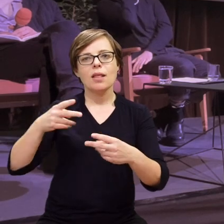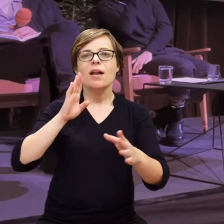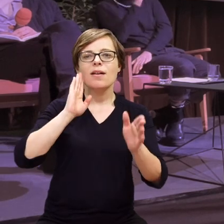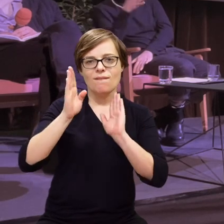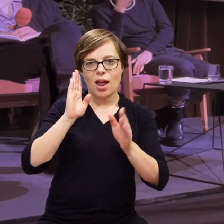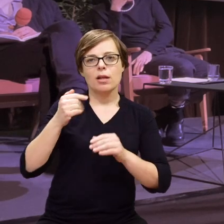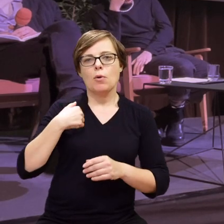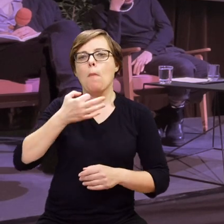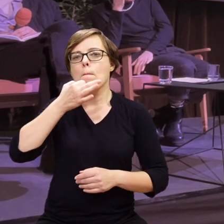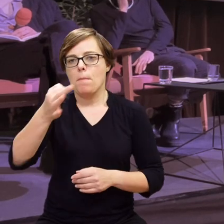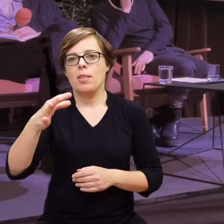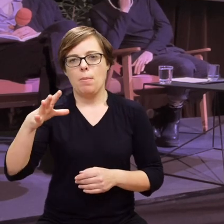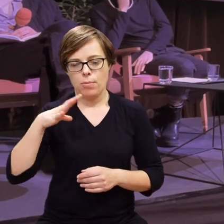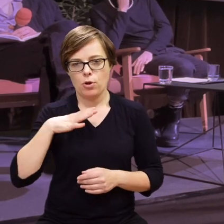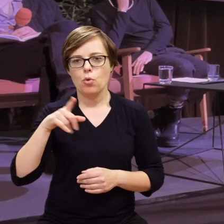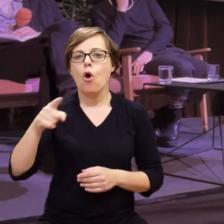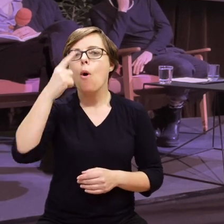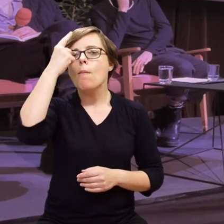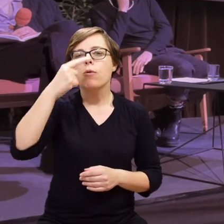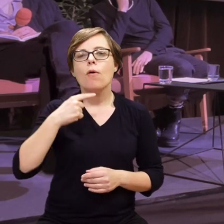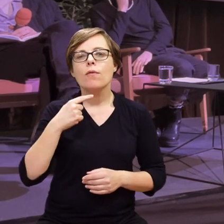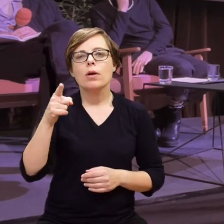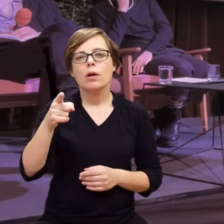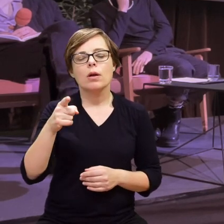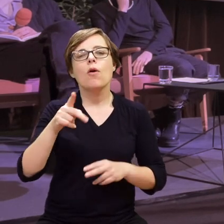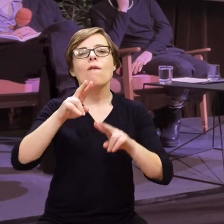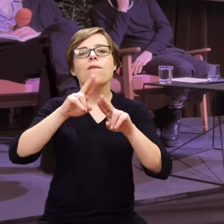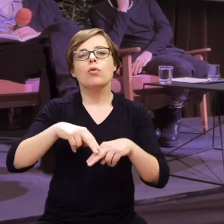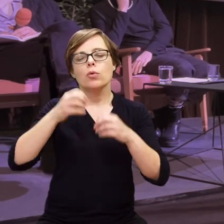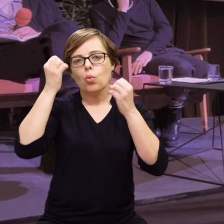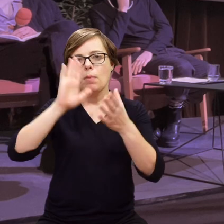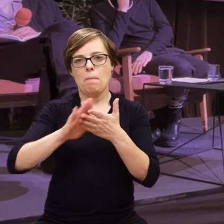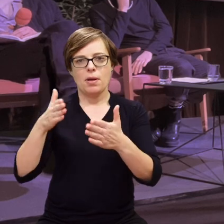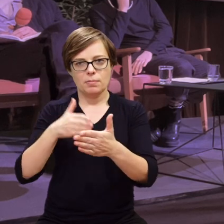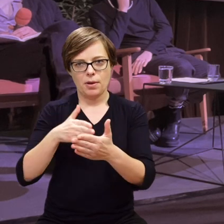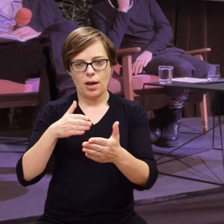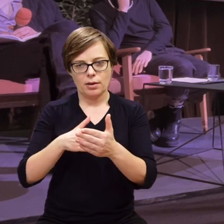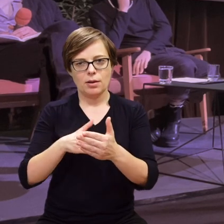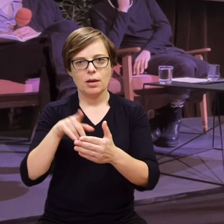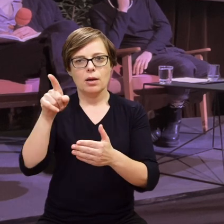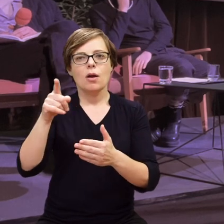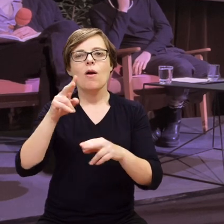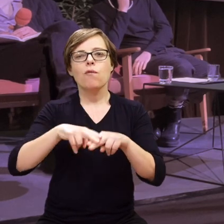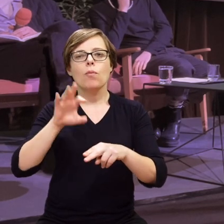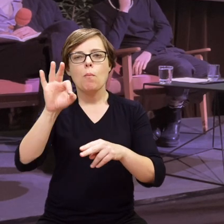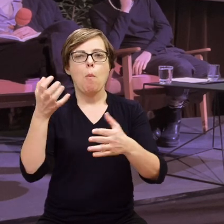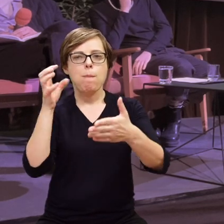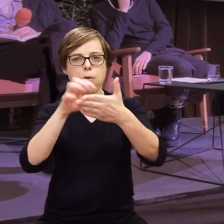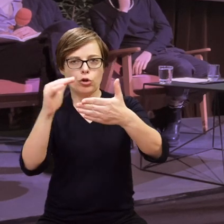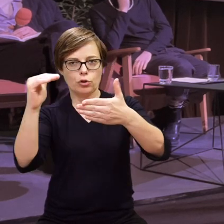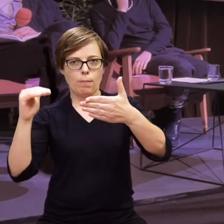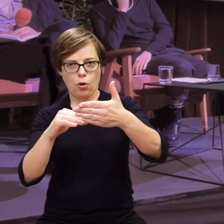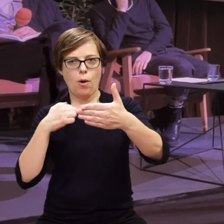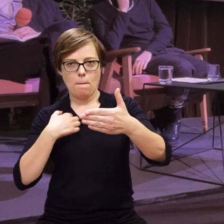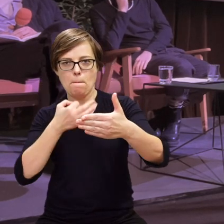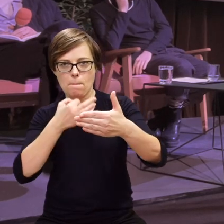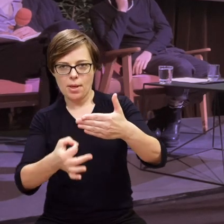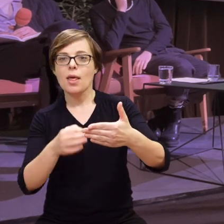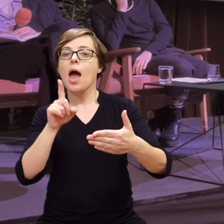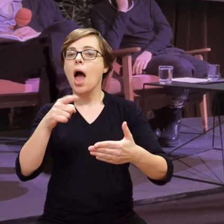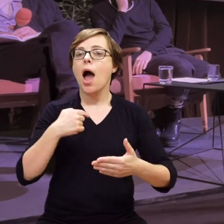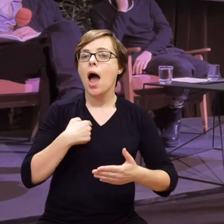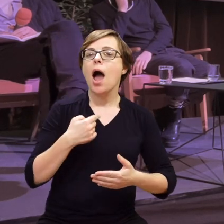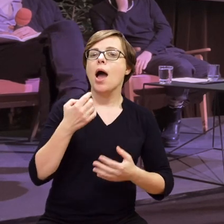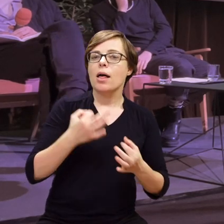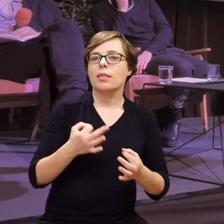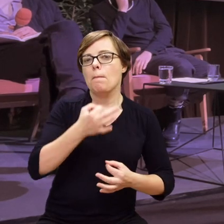Facebooku, na profilu Fundacji Kultury Bez Barier, pod postem Fundacji, ale teraz pytanie będzie inne.